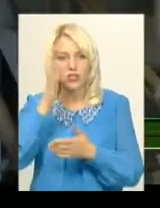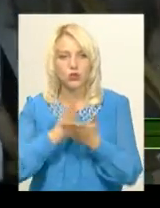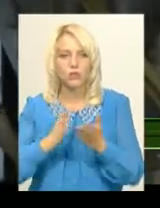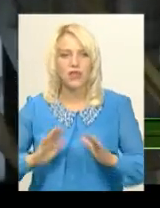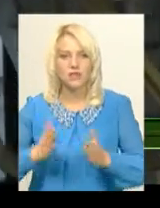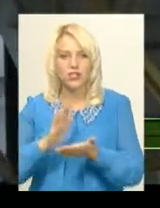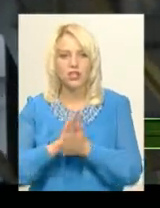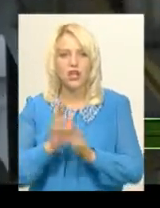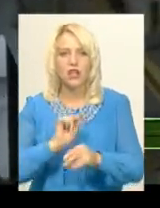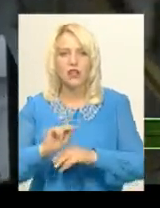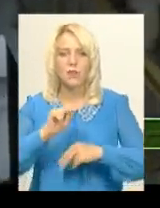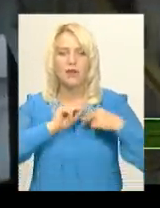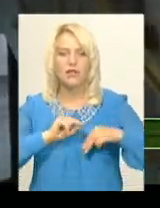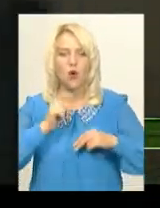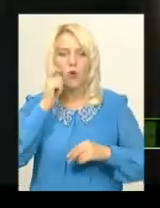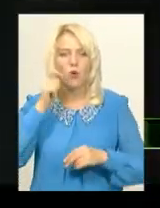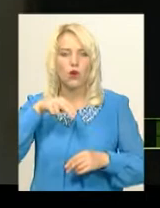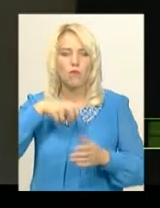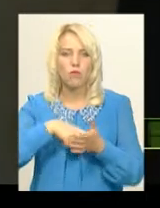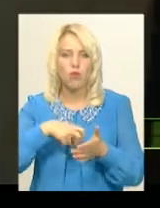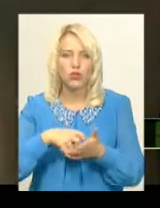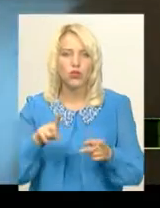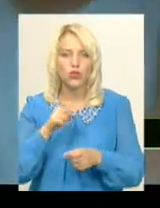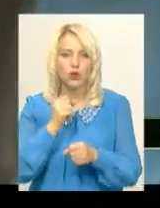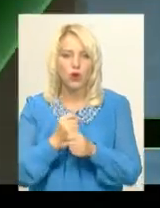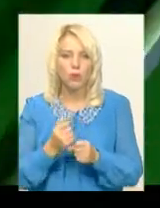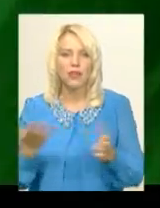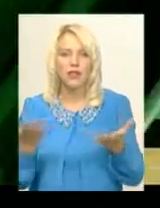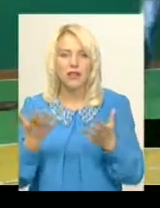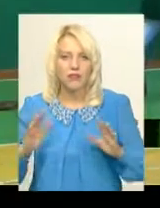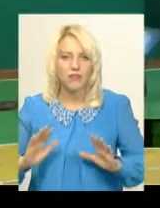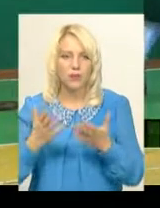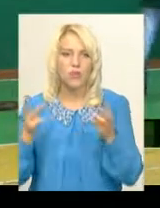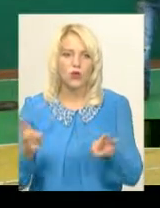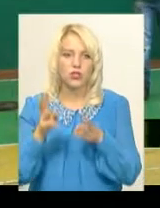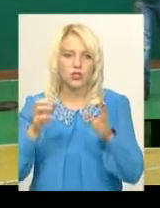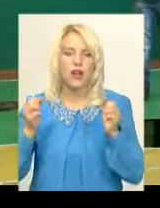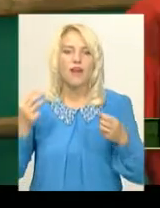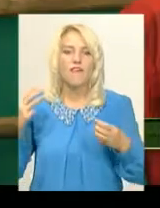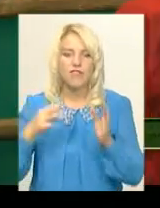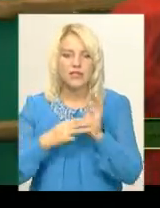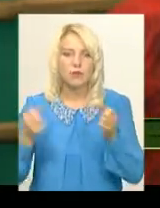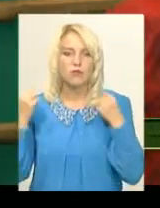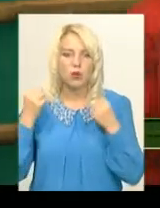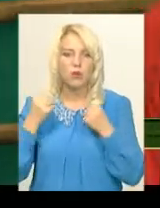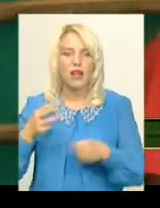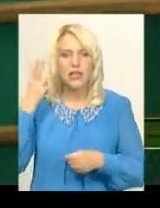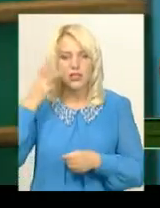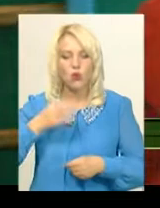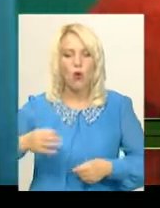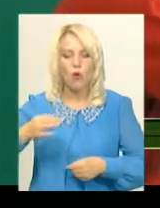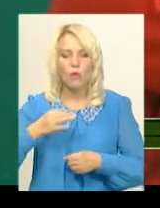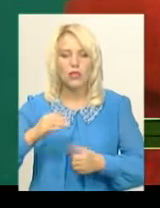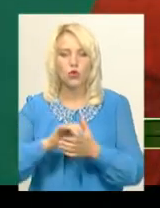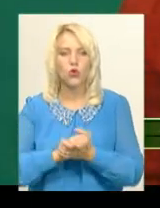ситуацій навчали працівників «Укрпошти», що робити у разі виникнення пожежі. Вісім спортсменів Хмельницького обласного товариства «Динамо» беруть